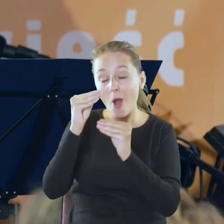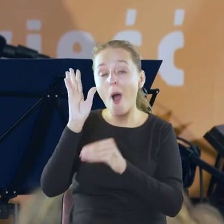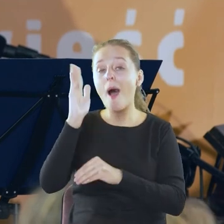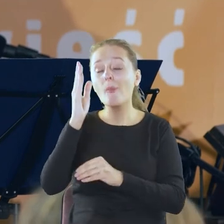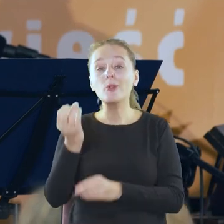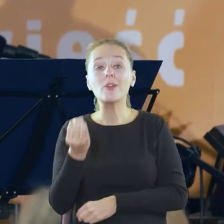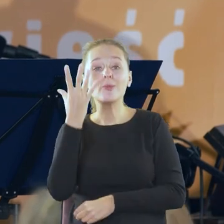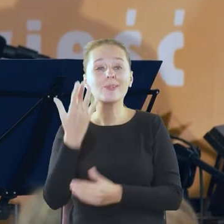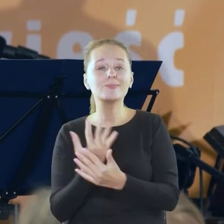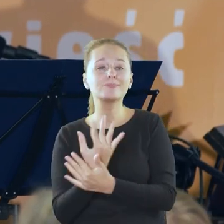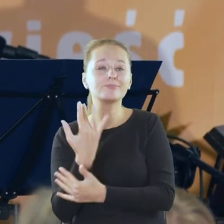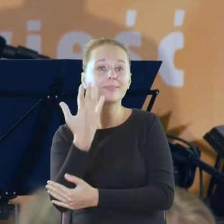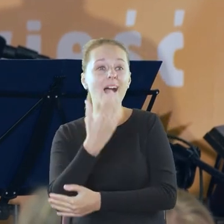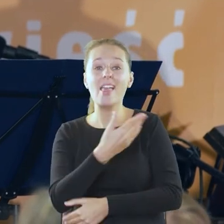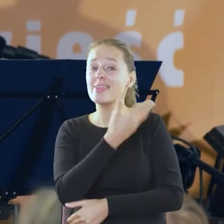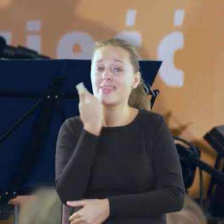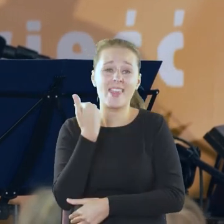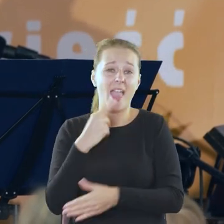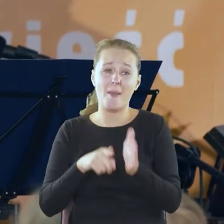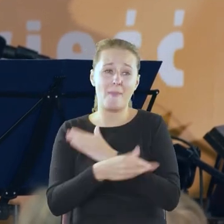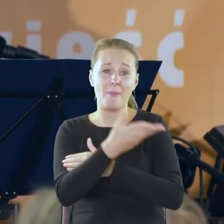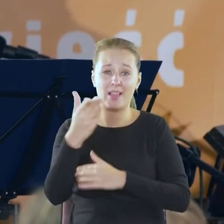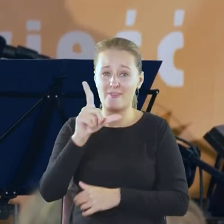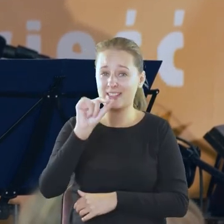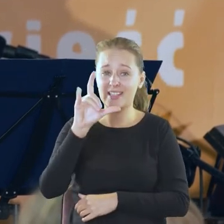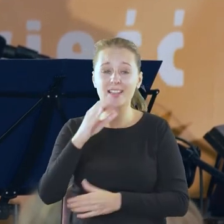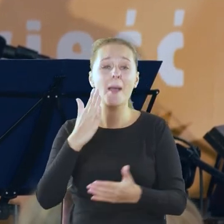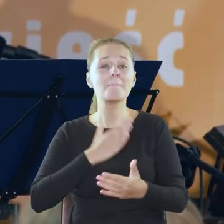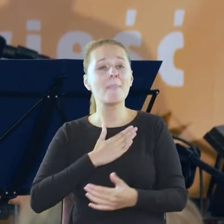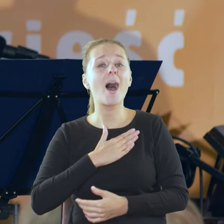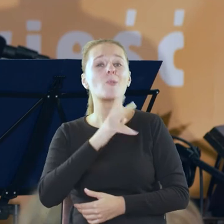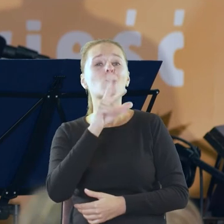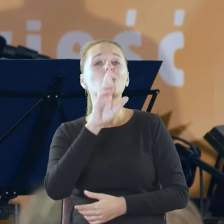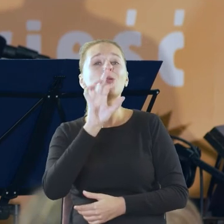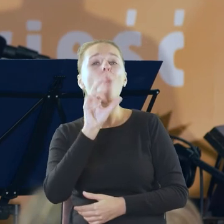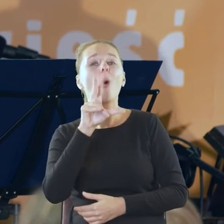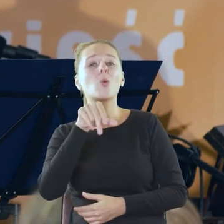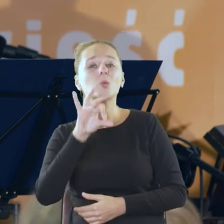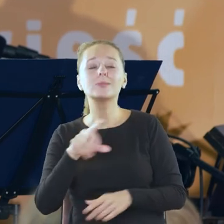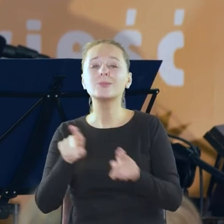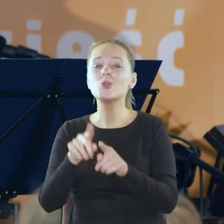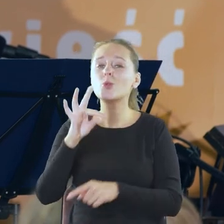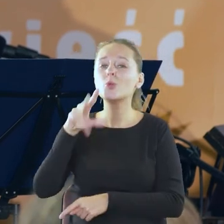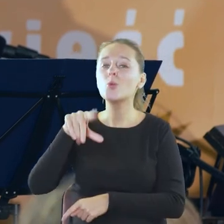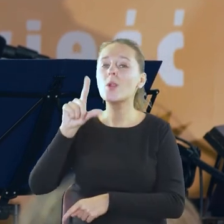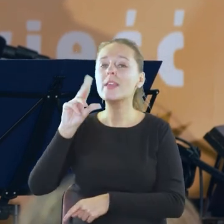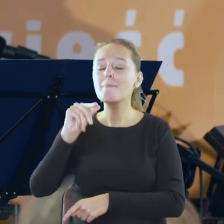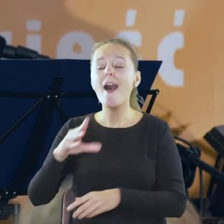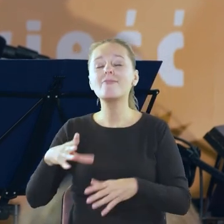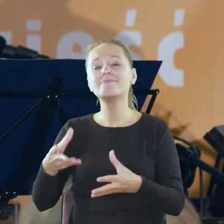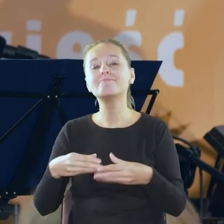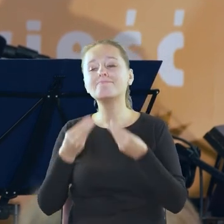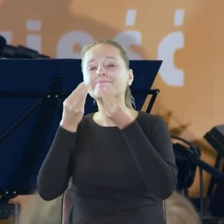nam kwitną nie mam dla was lilii ale mam krokusy i tulipany weźcie je i zasadźcie